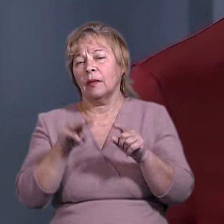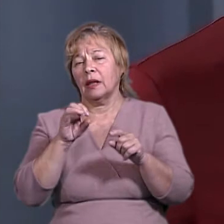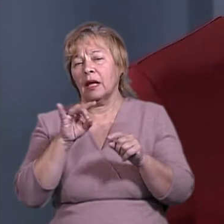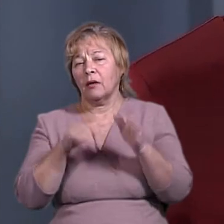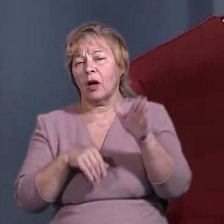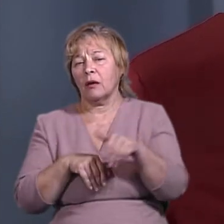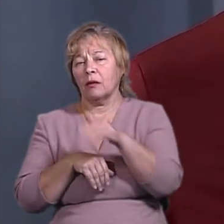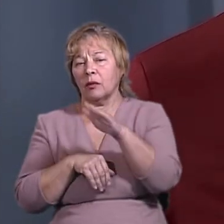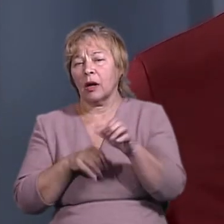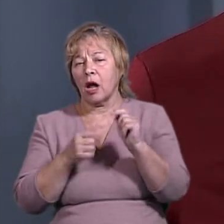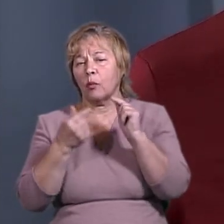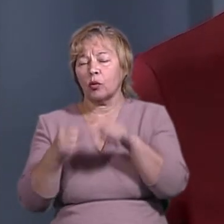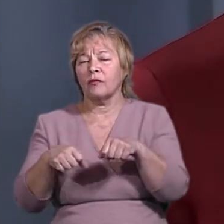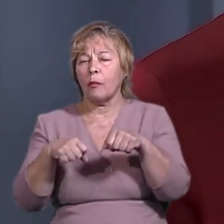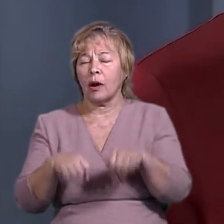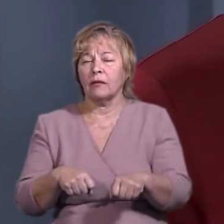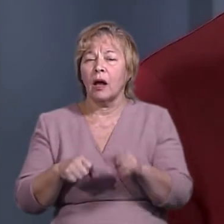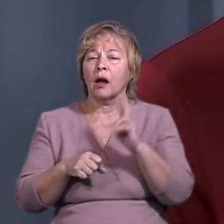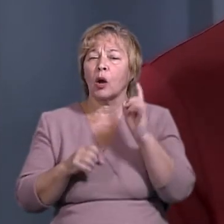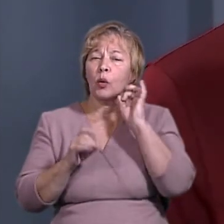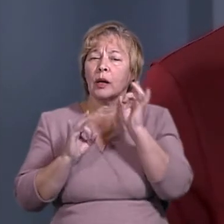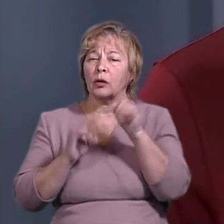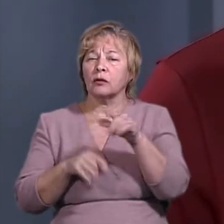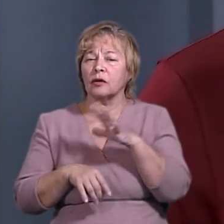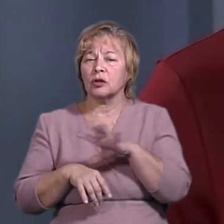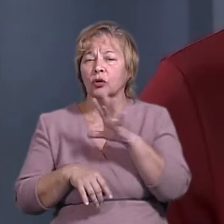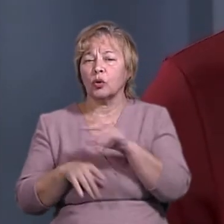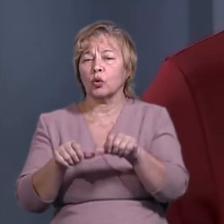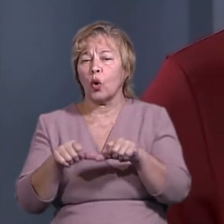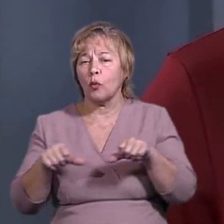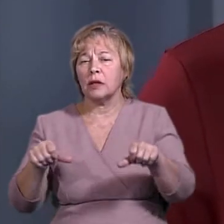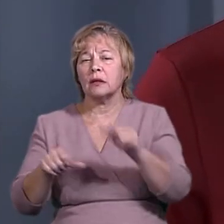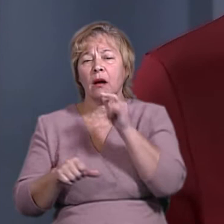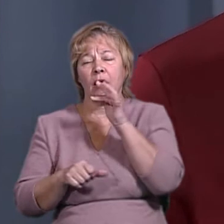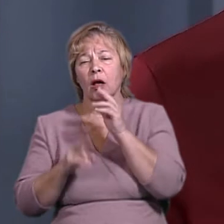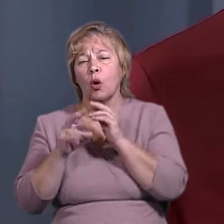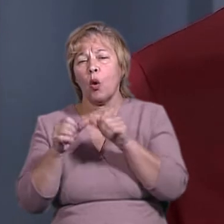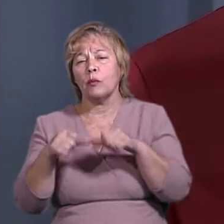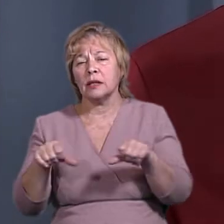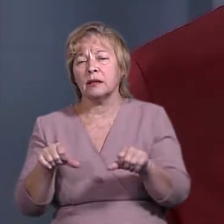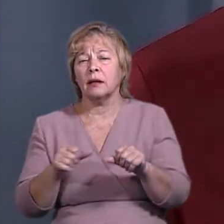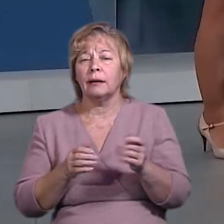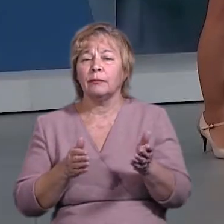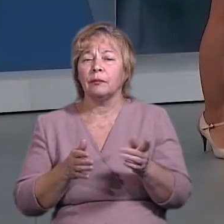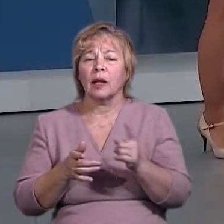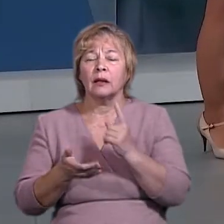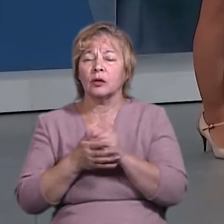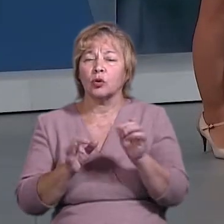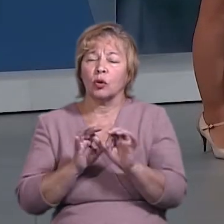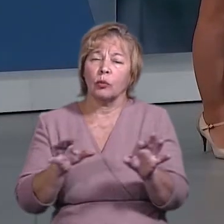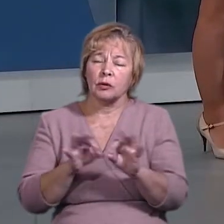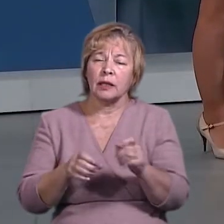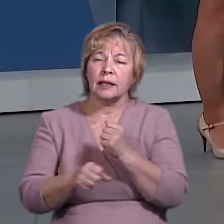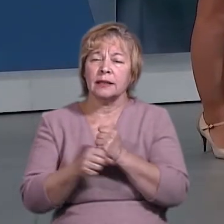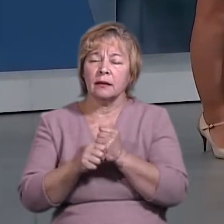скасували як протиправне. Якої реакції ви чекаєте від комісії і коли комісія має щось відповісти або зробити